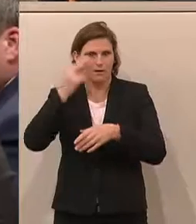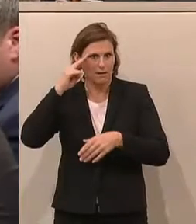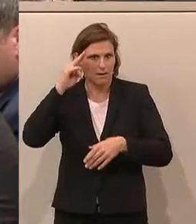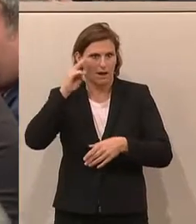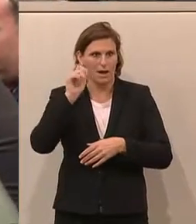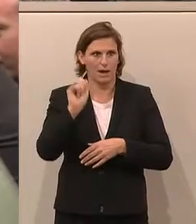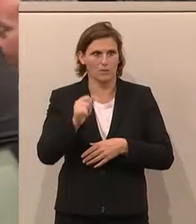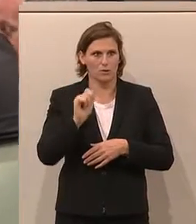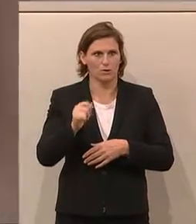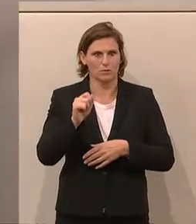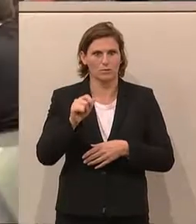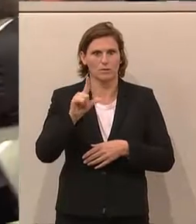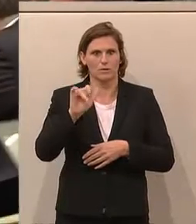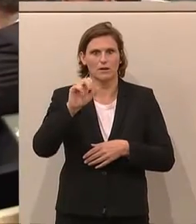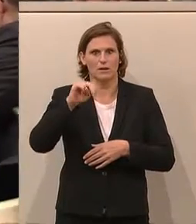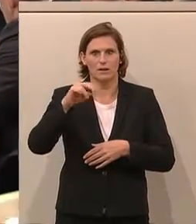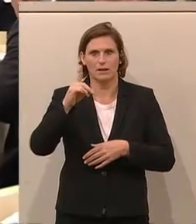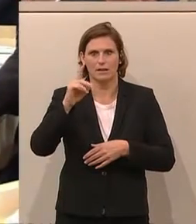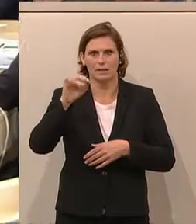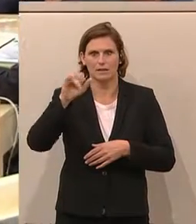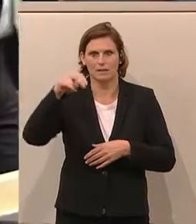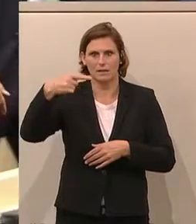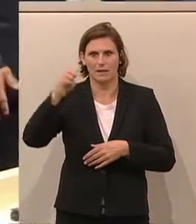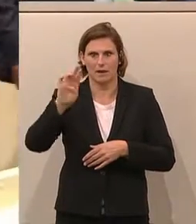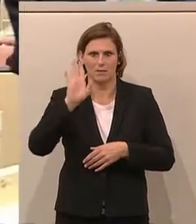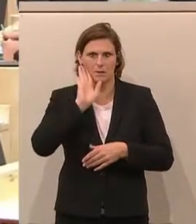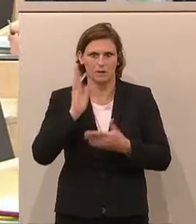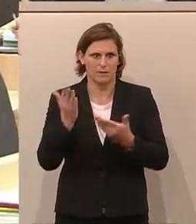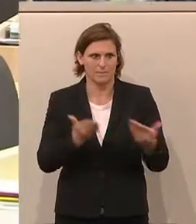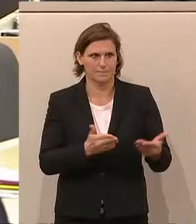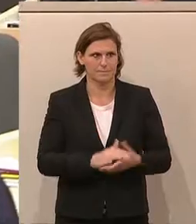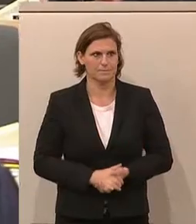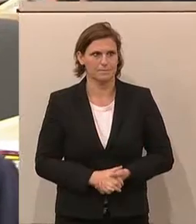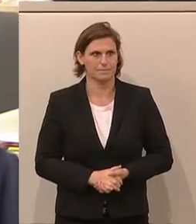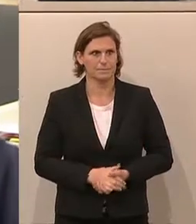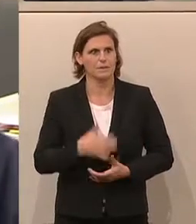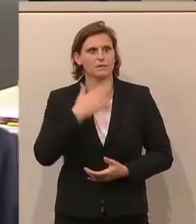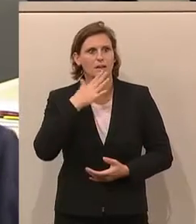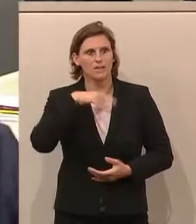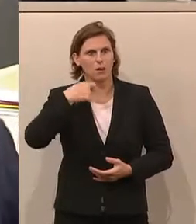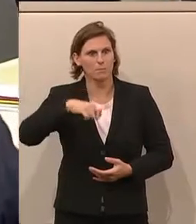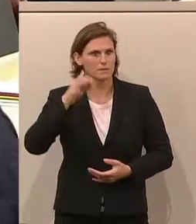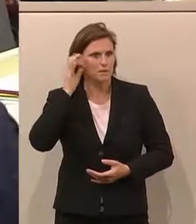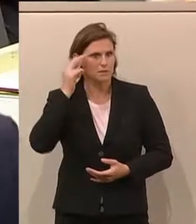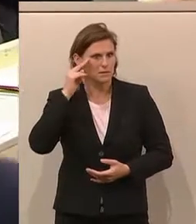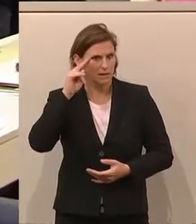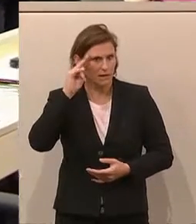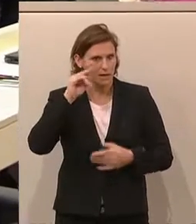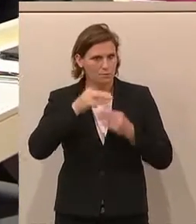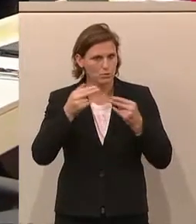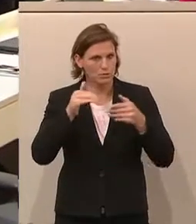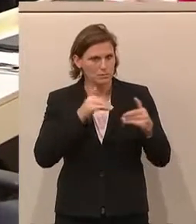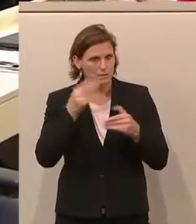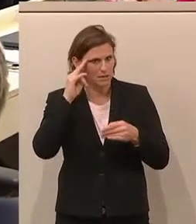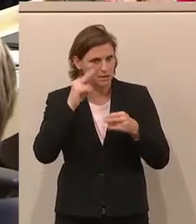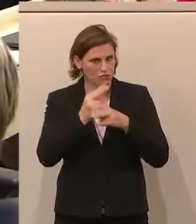Nächster Redner Klaus Lindinger, ÖVP. Danke Frau Präsidentin, sehr geehrter Herr Bundesminister, sehr geehrter Herr